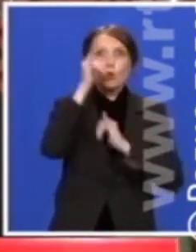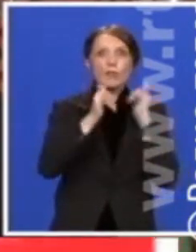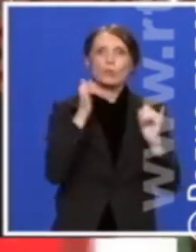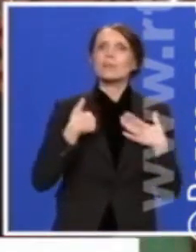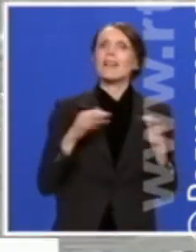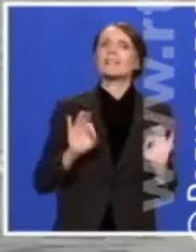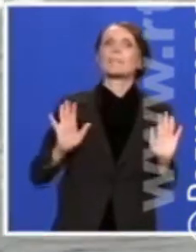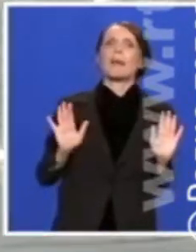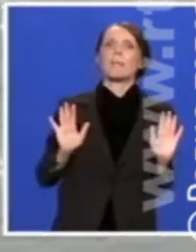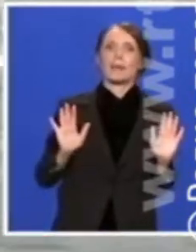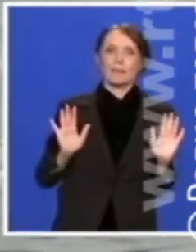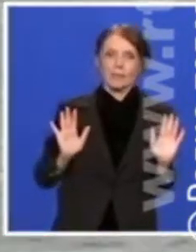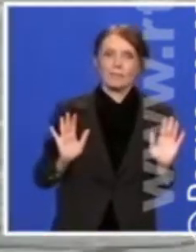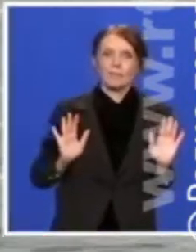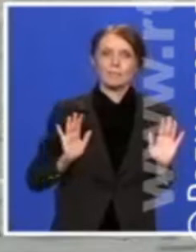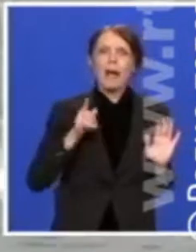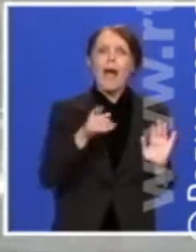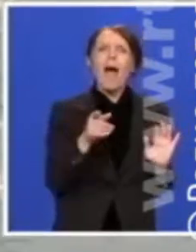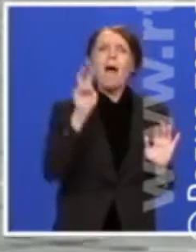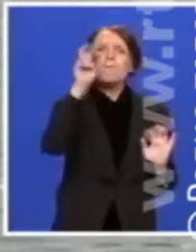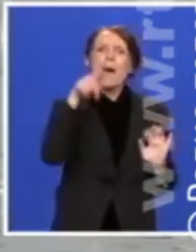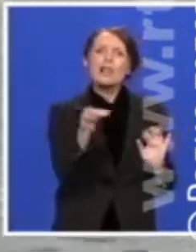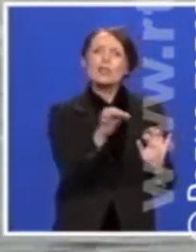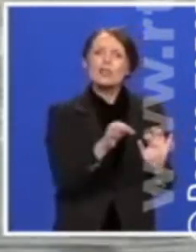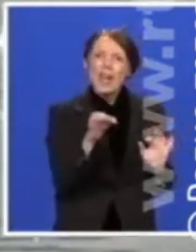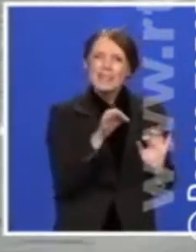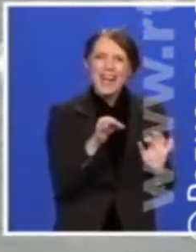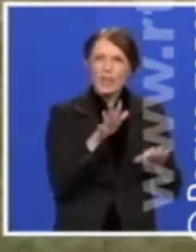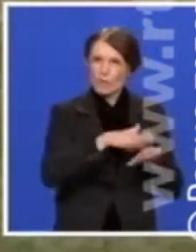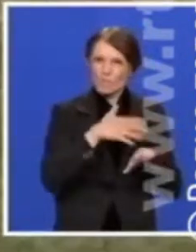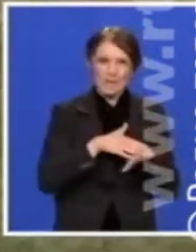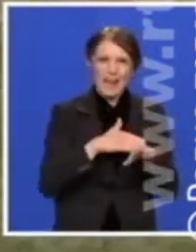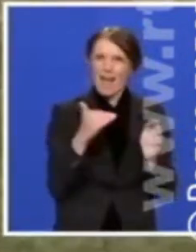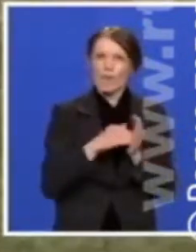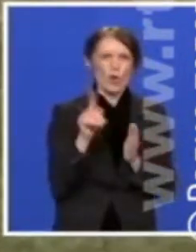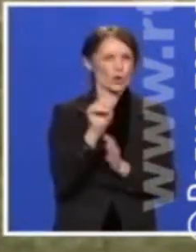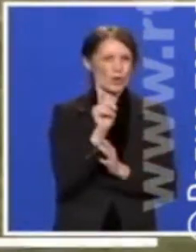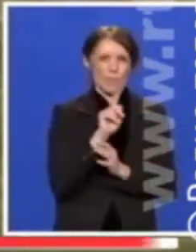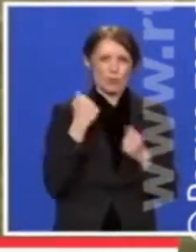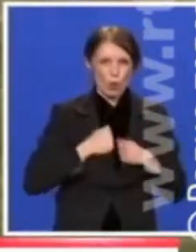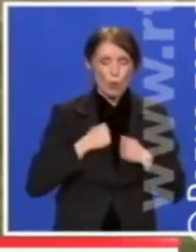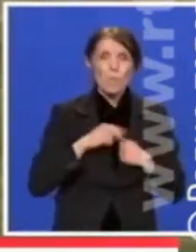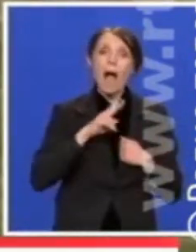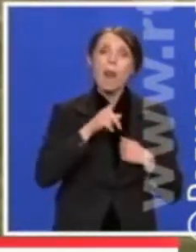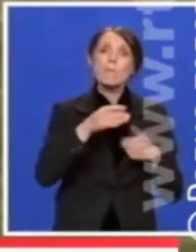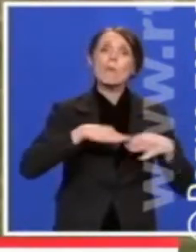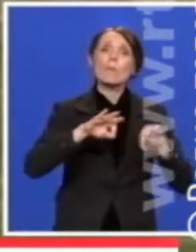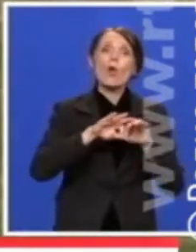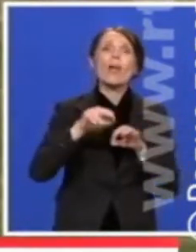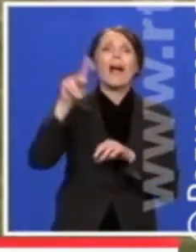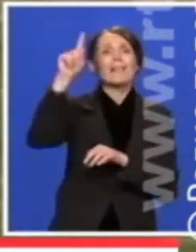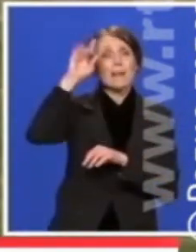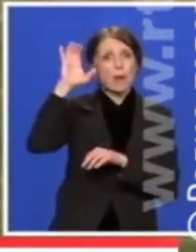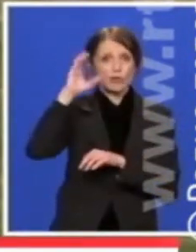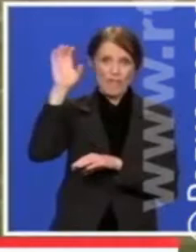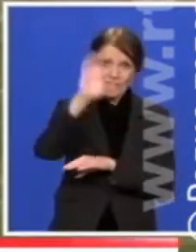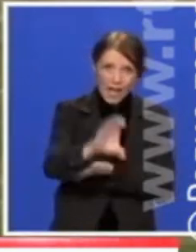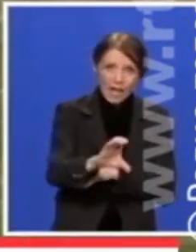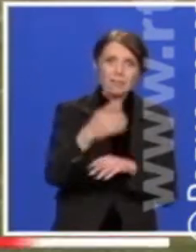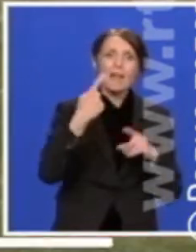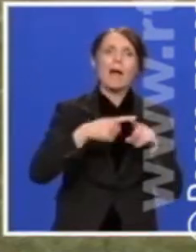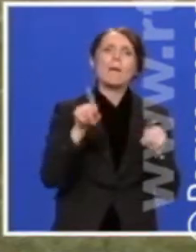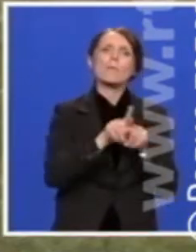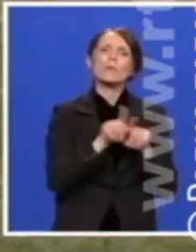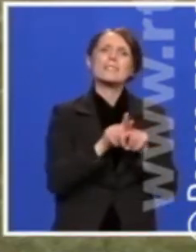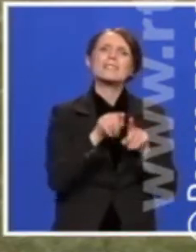nove goste. Voda Palićskog jezera još uvek nije za kupanje, mada projektom koji finansira Nemačka vlada i ekološkim merama